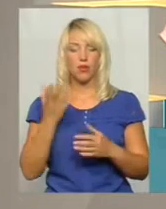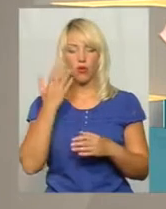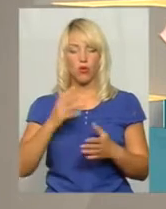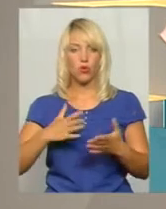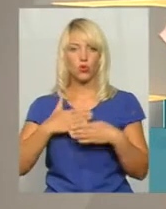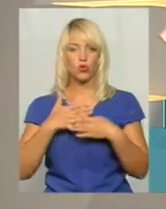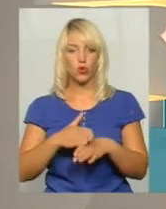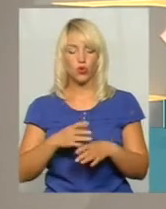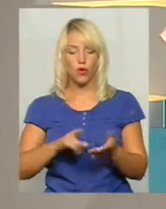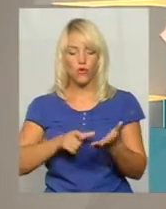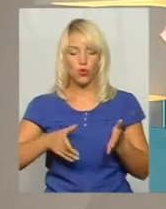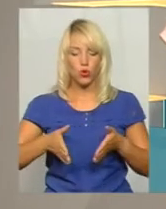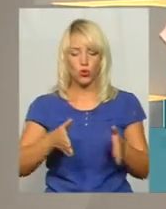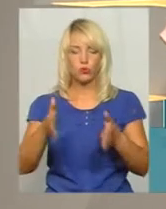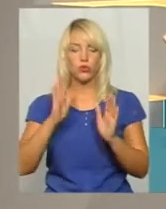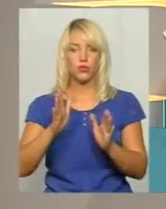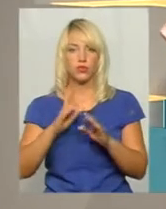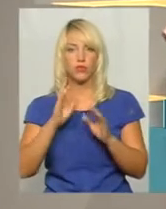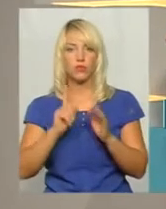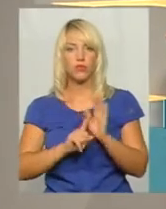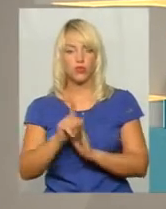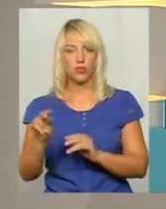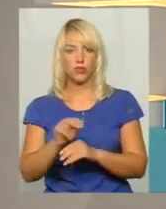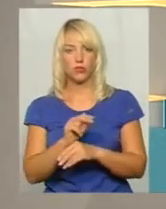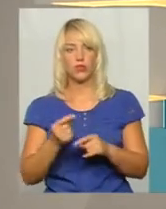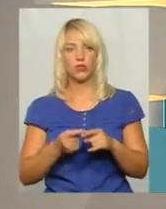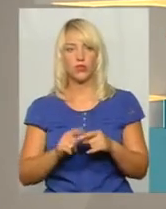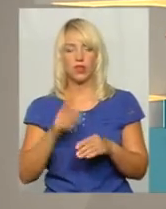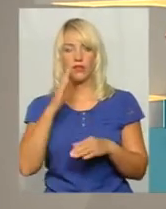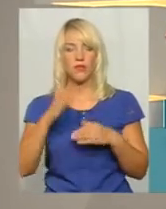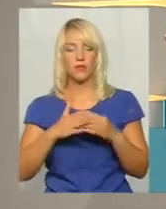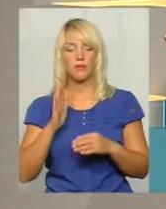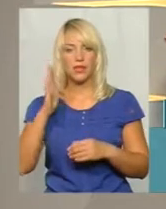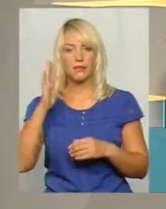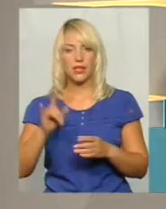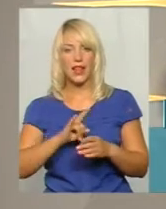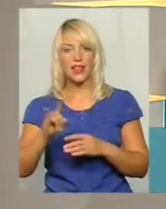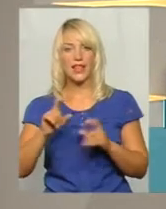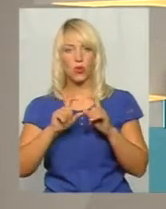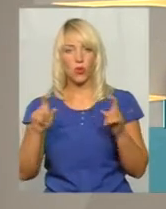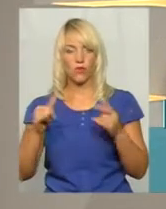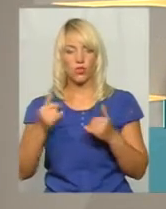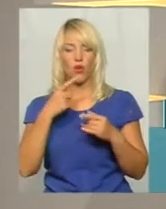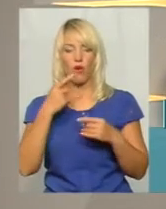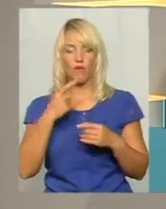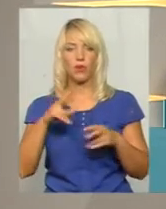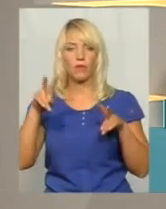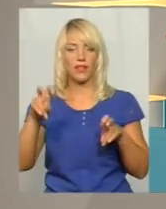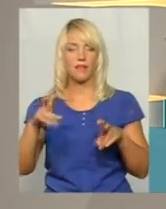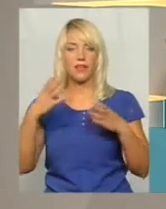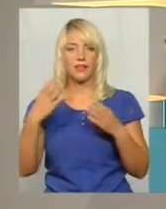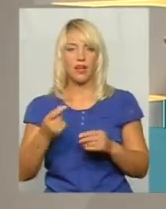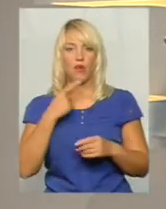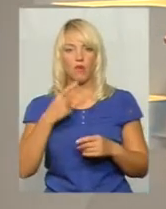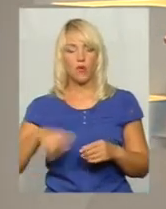злітно-посадкову смугу тільки беруться ремонтувати? Про це і найближчі перспективи літовища говоримо нині у темі дня з директором комунального